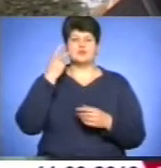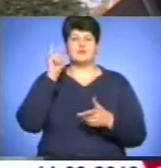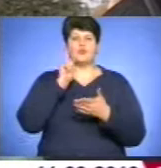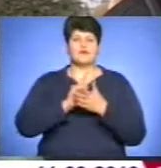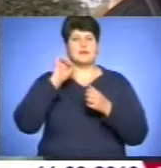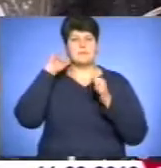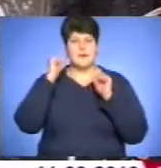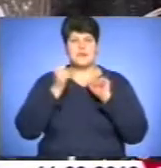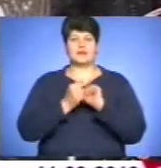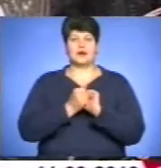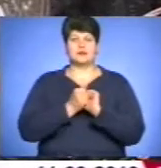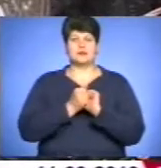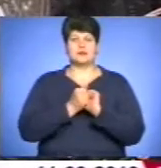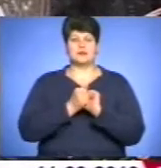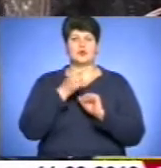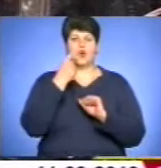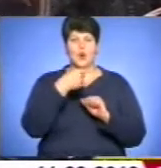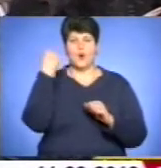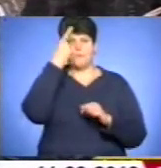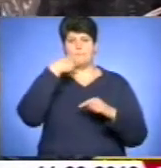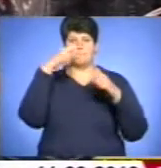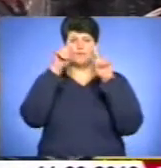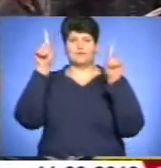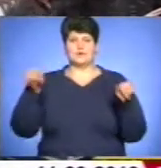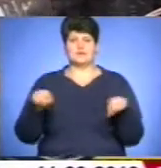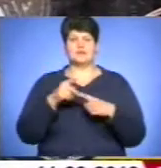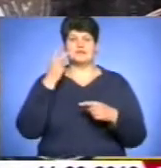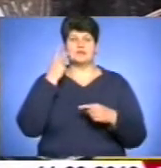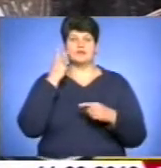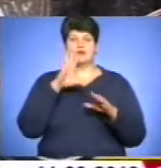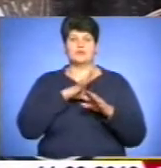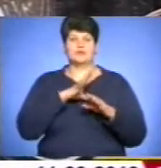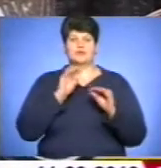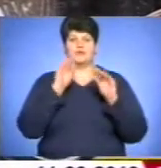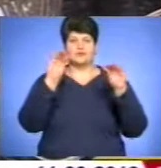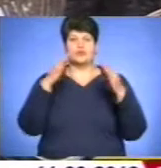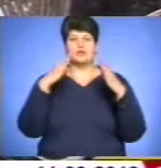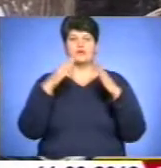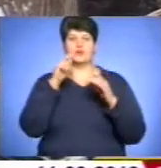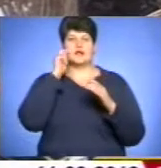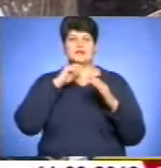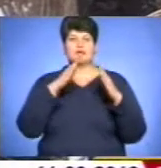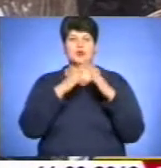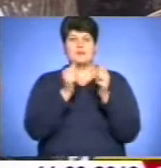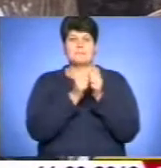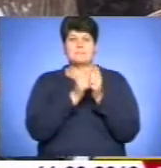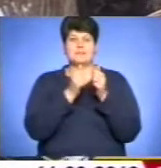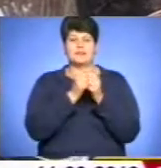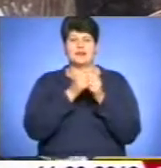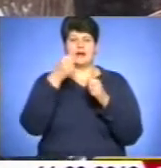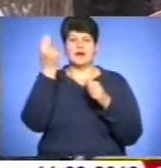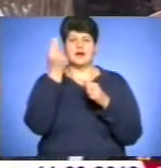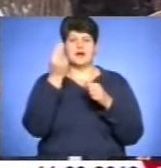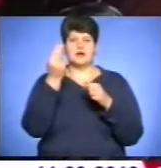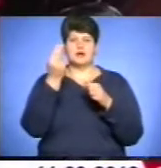'ятати. Його портрет завжди розміщався в українських поселях біля ікон вишивлення торшника.